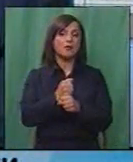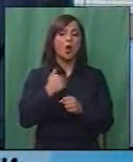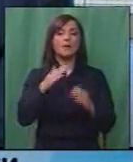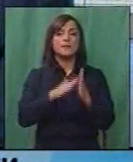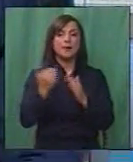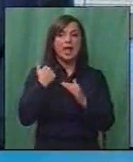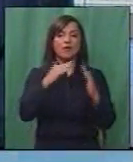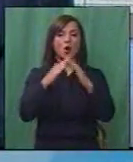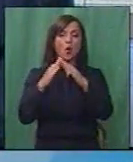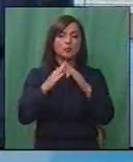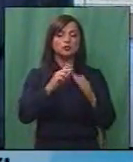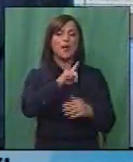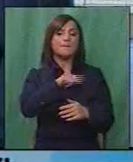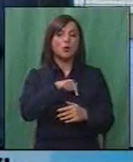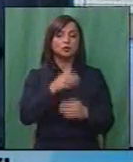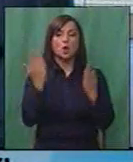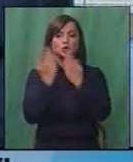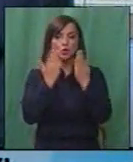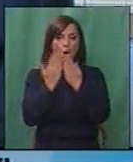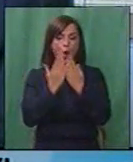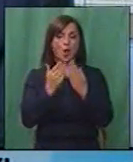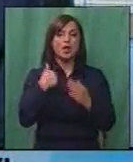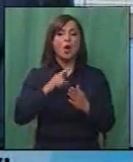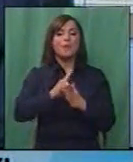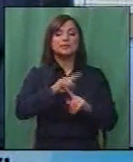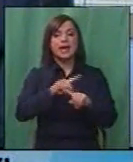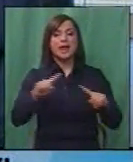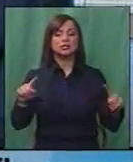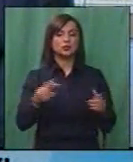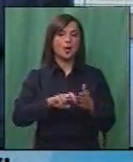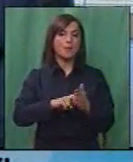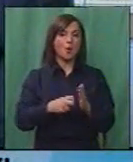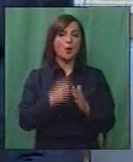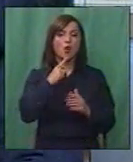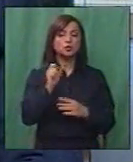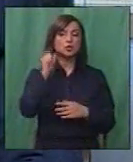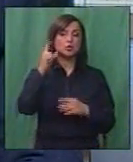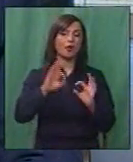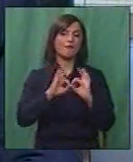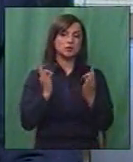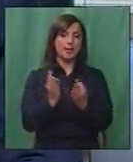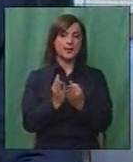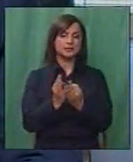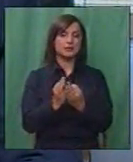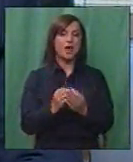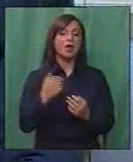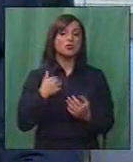комши, полиција, школа, за најразлични проблеми што се случуваат во семействата.